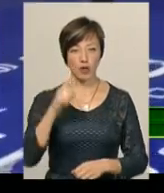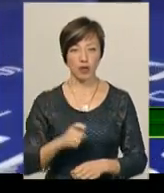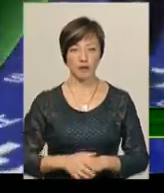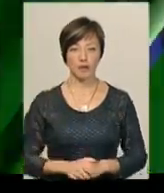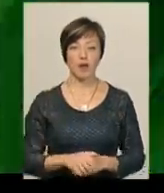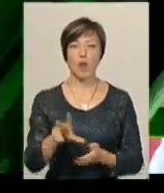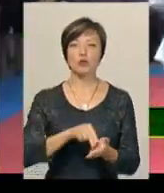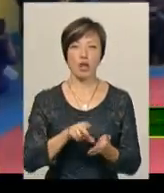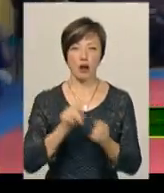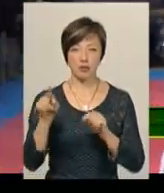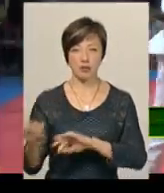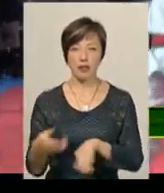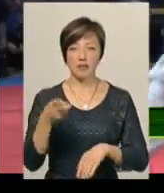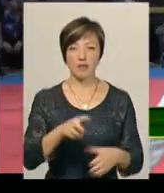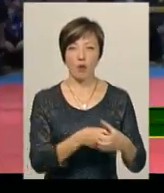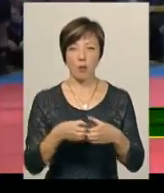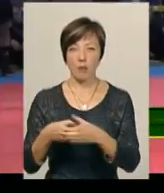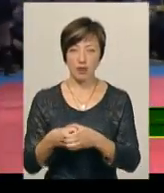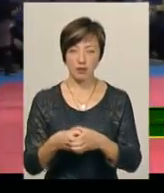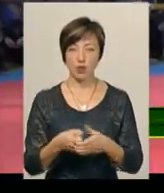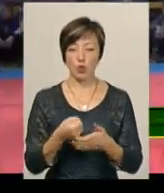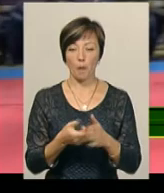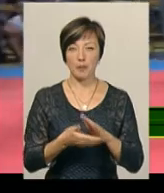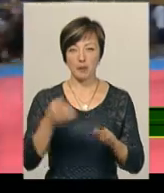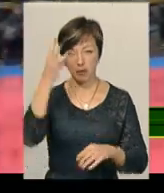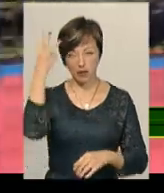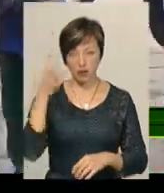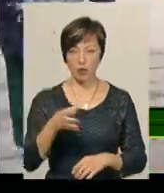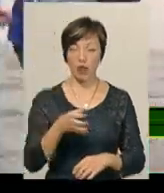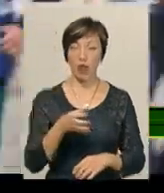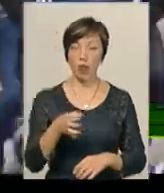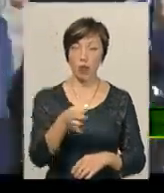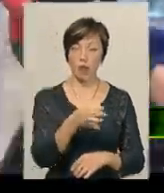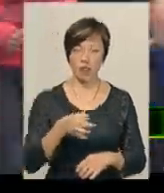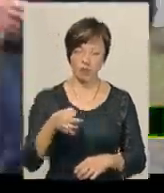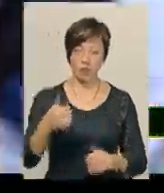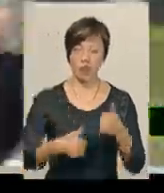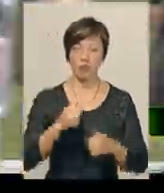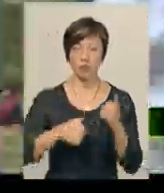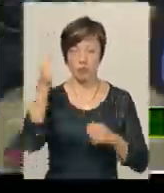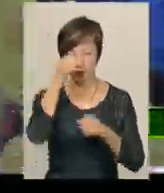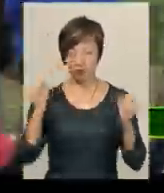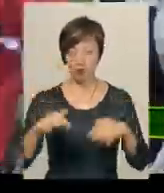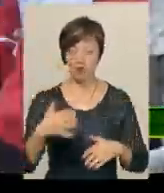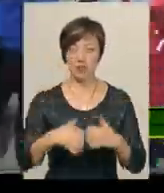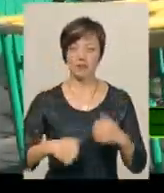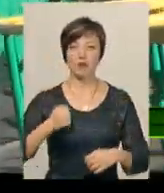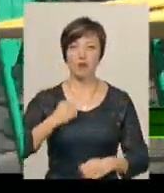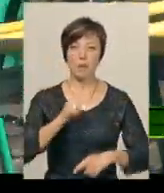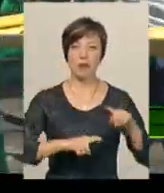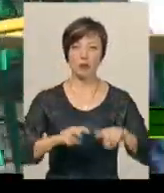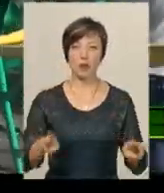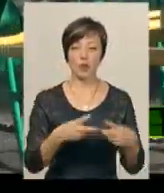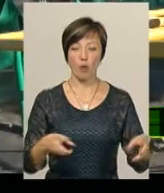Черкасах. Дві команди до призовників області з Хмельницького та Старокостянтинова змагалися на щорічному зборі серед військово-патріотичних